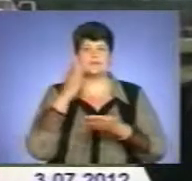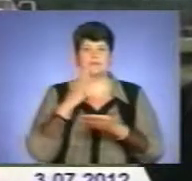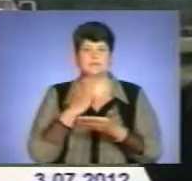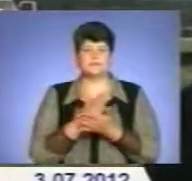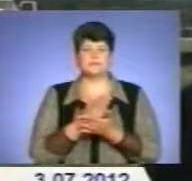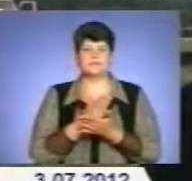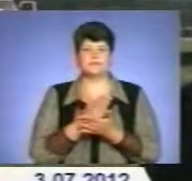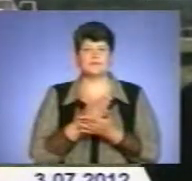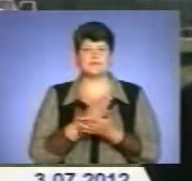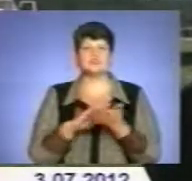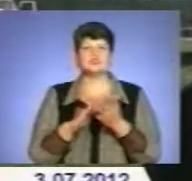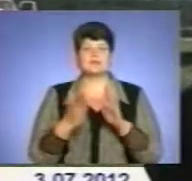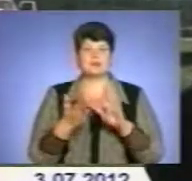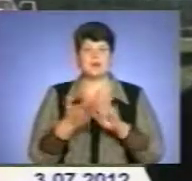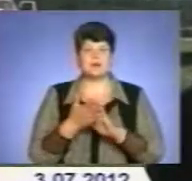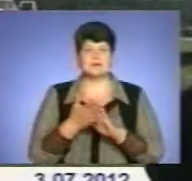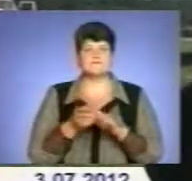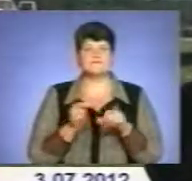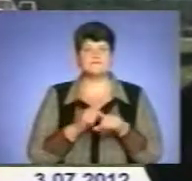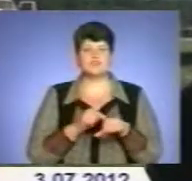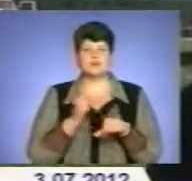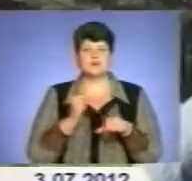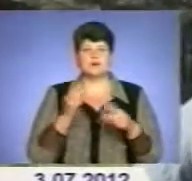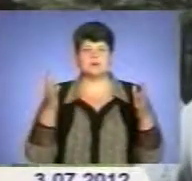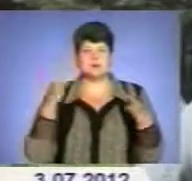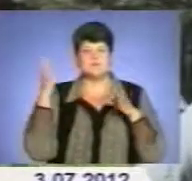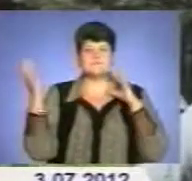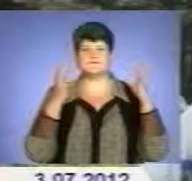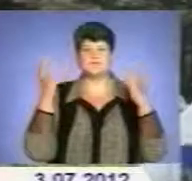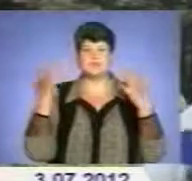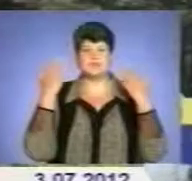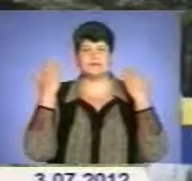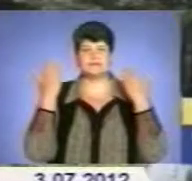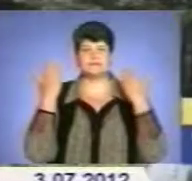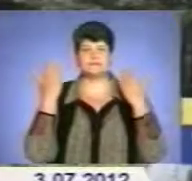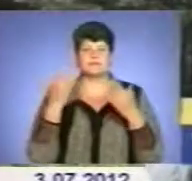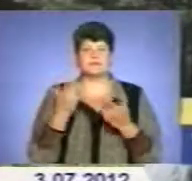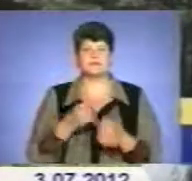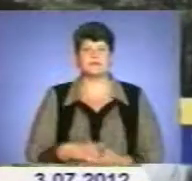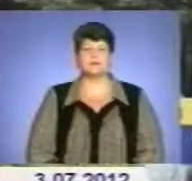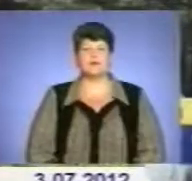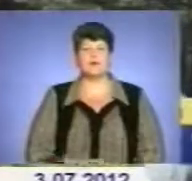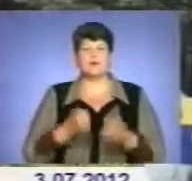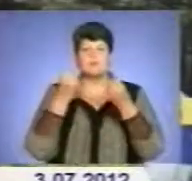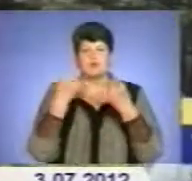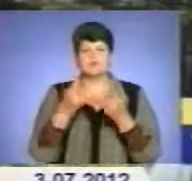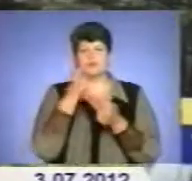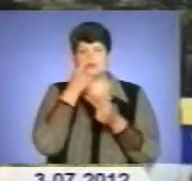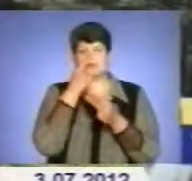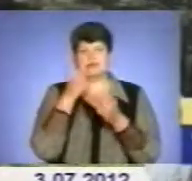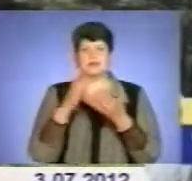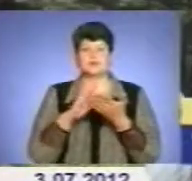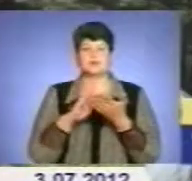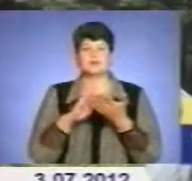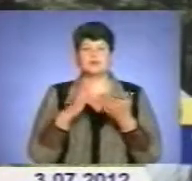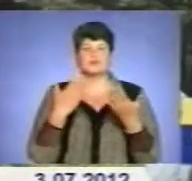ситуацією, ти відчуваєш подих вітру. Просто в близьких стосунках був у